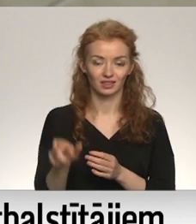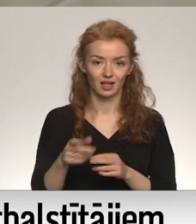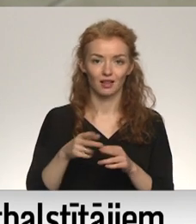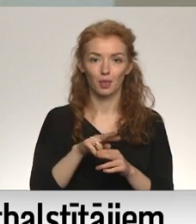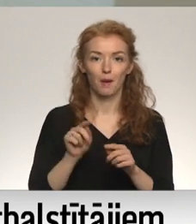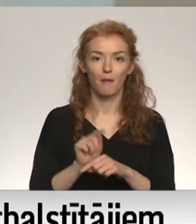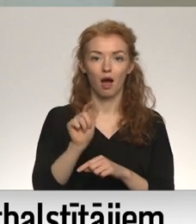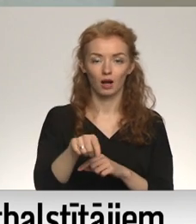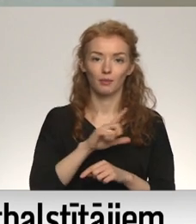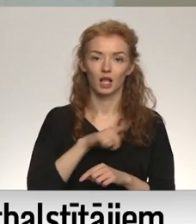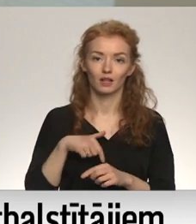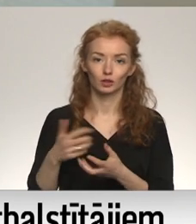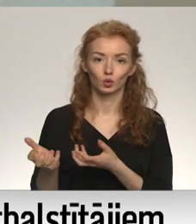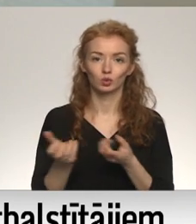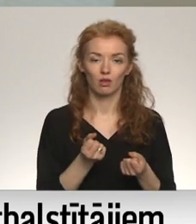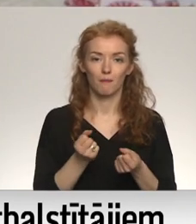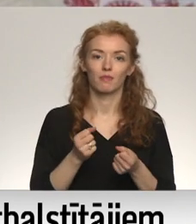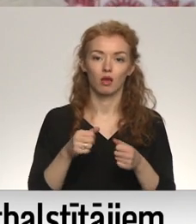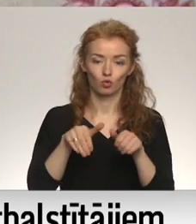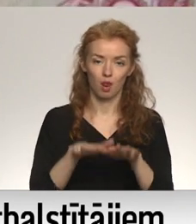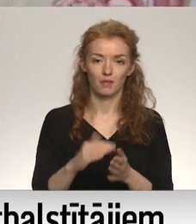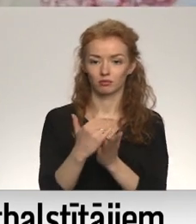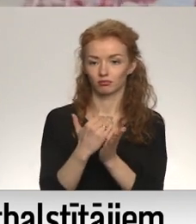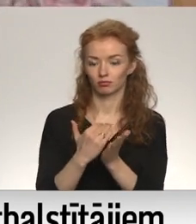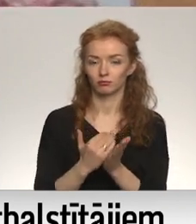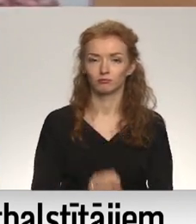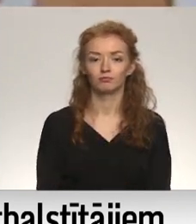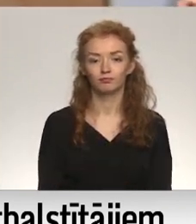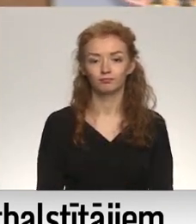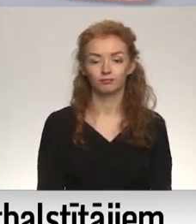Latvijas uzņemtās starptautiskās saistības. Madara Līcīt, Latvijas televīzija.